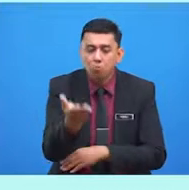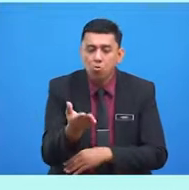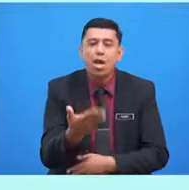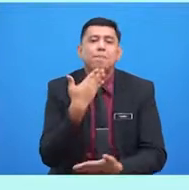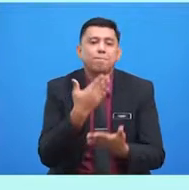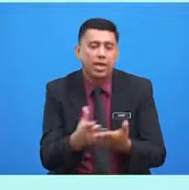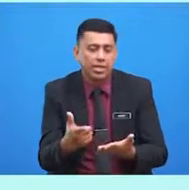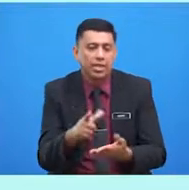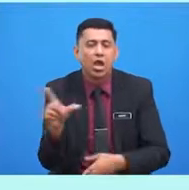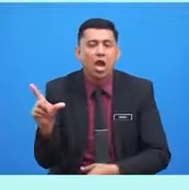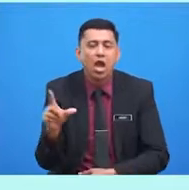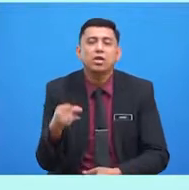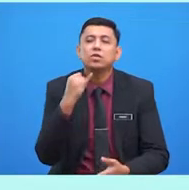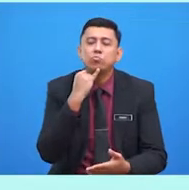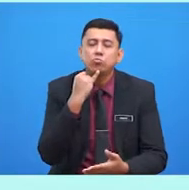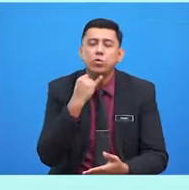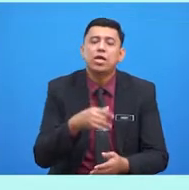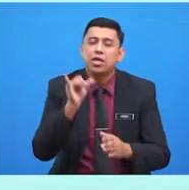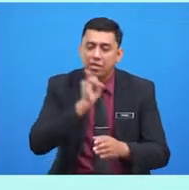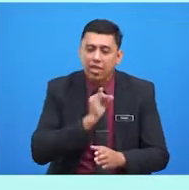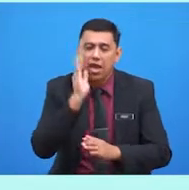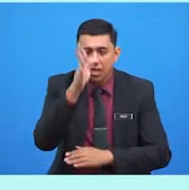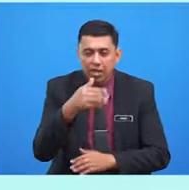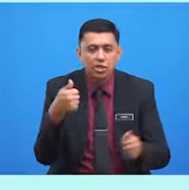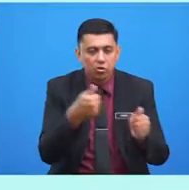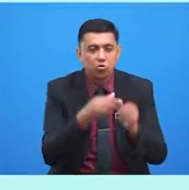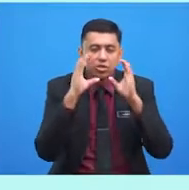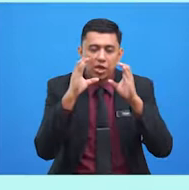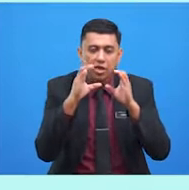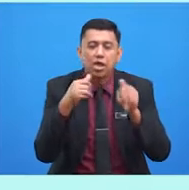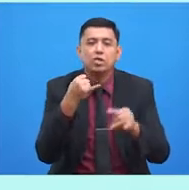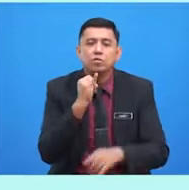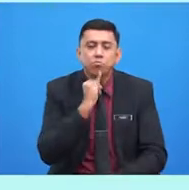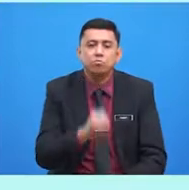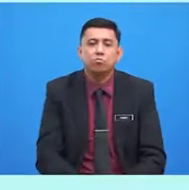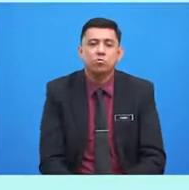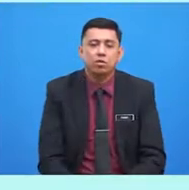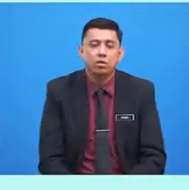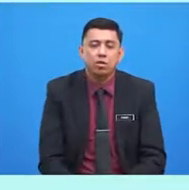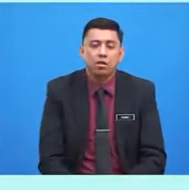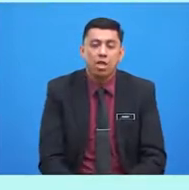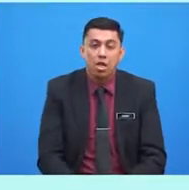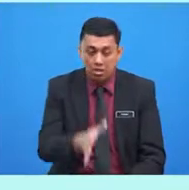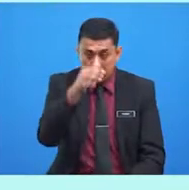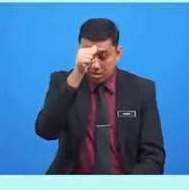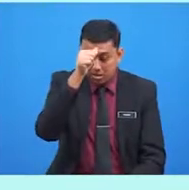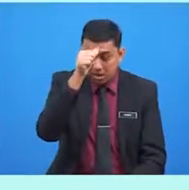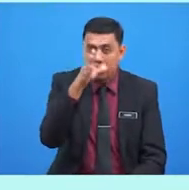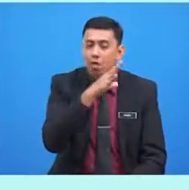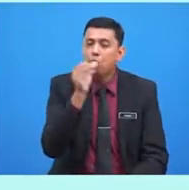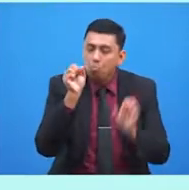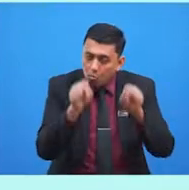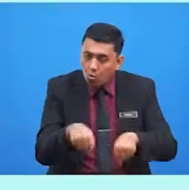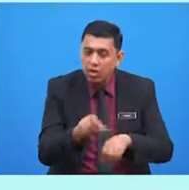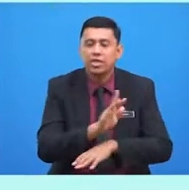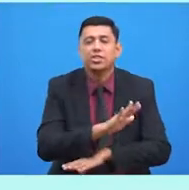Saya akan menurut kata ibu. Perbualan C. Ayah, boleh tak saya dan adik